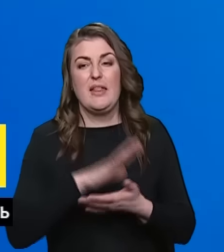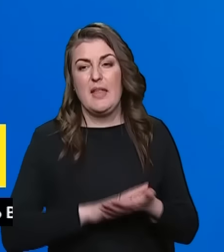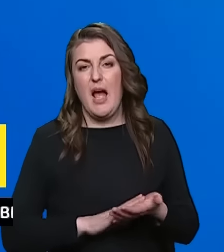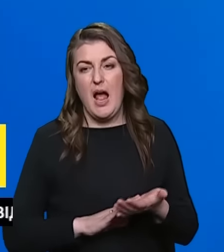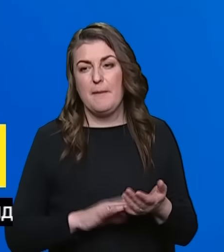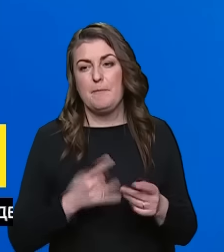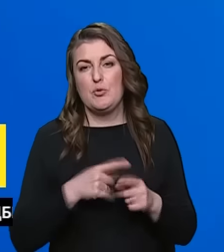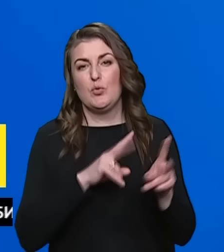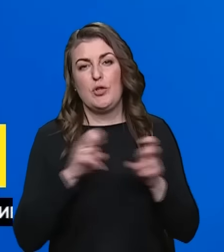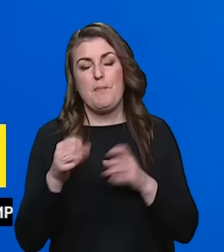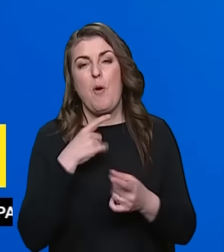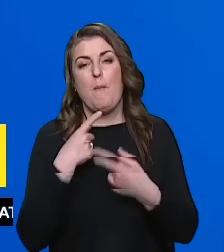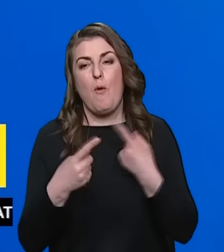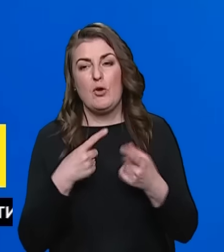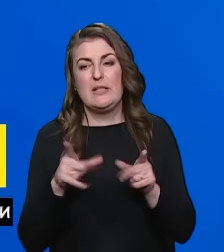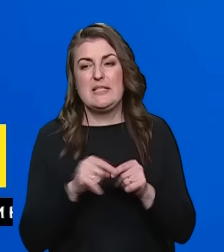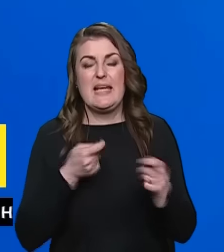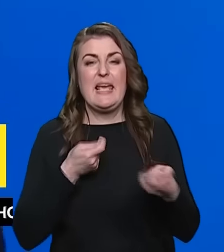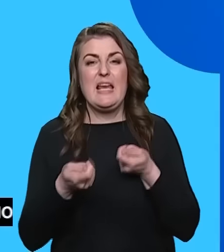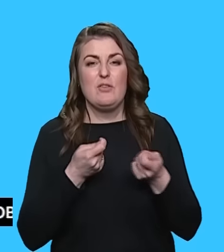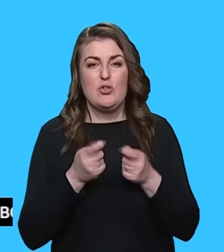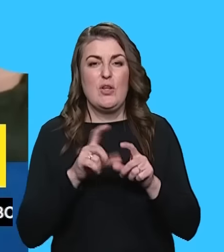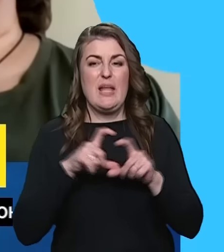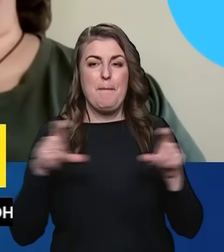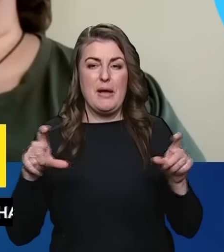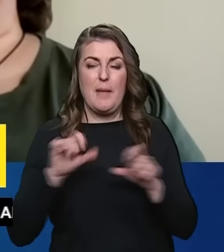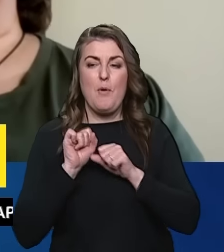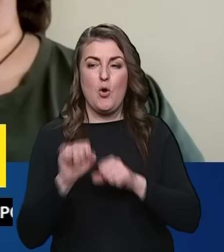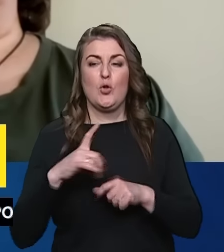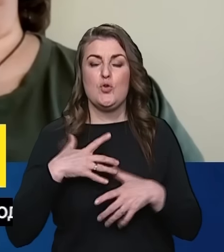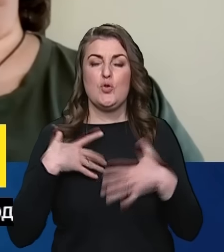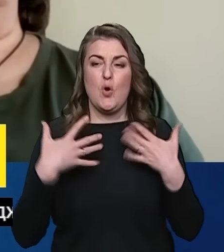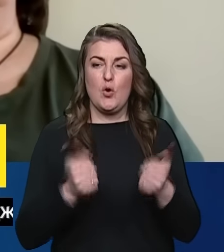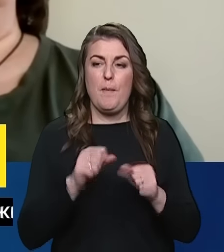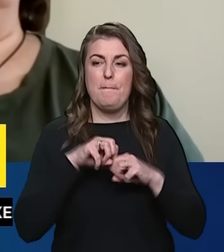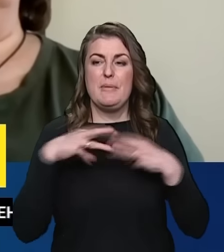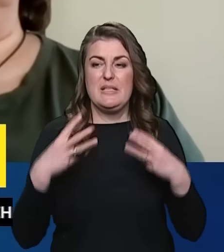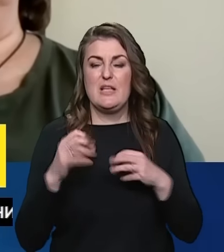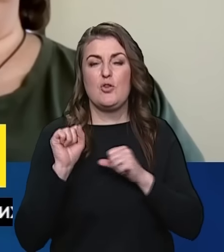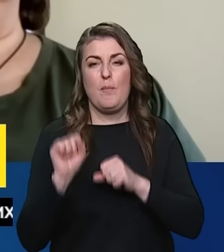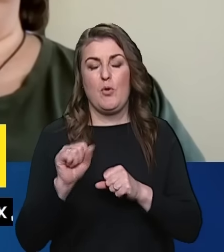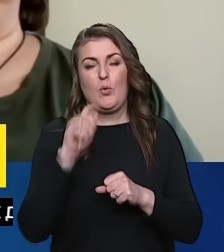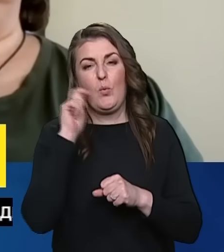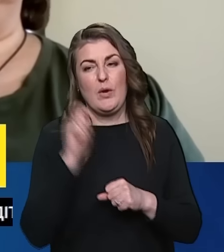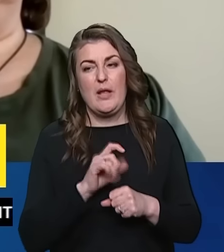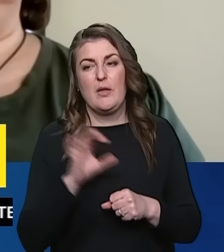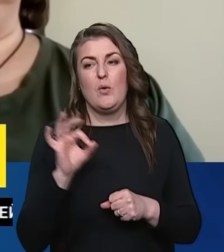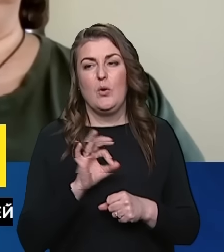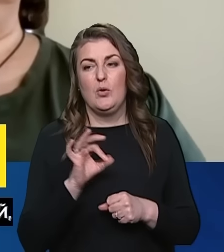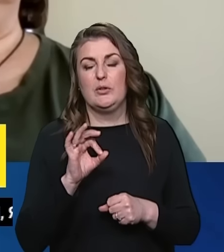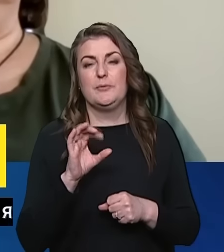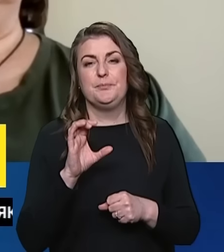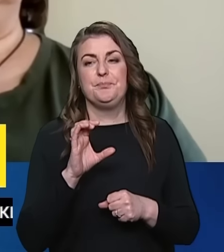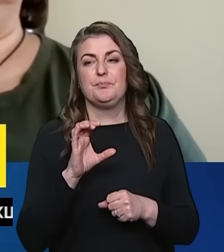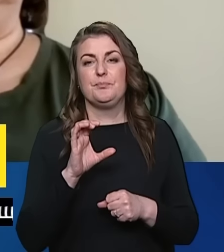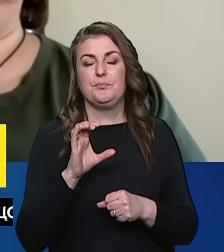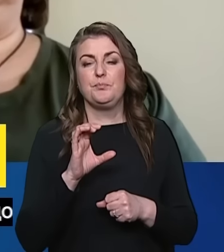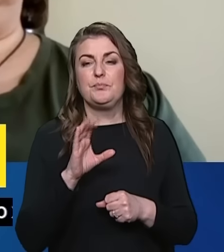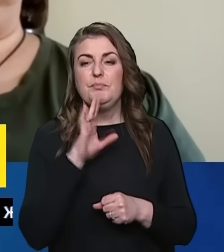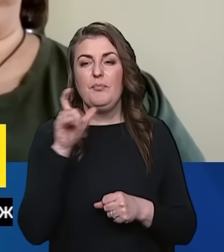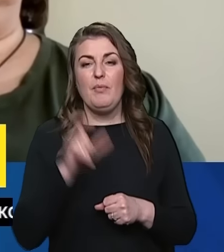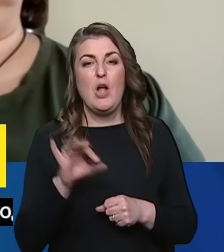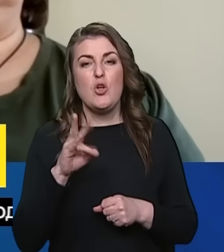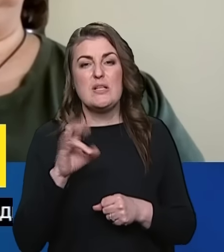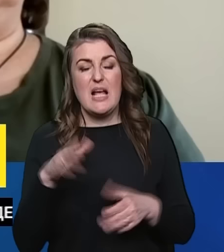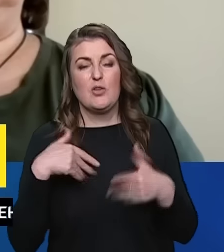далі цю тему обговоримо з керівницею Департаменту охорони здоров'я Міністерства оборони України Оксаною Сухоруковою. Пані